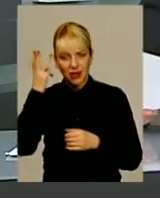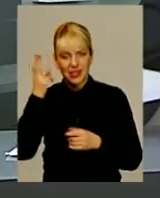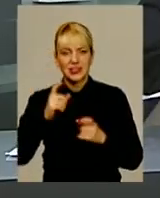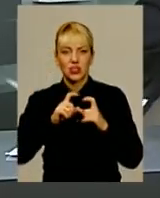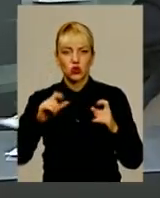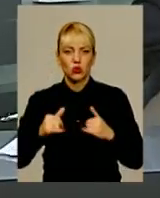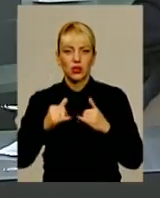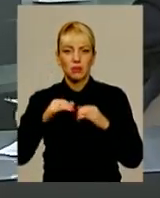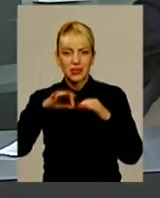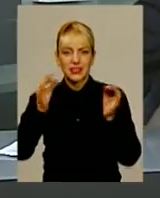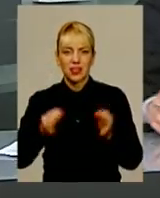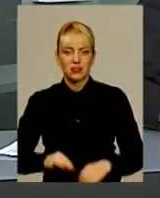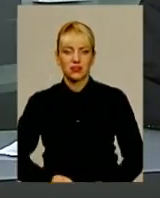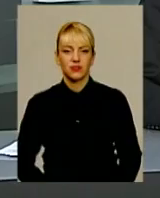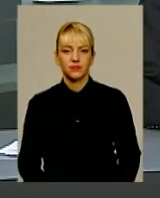вільний.